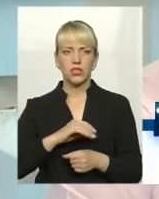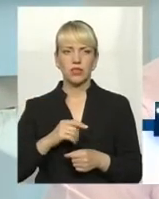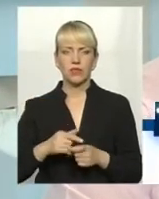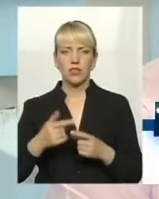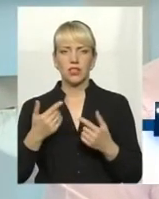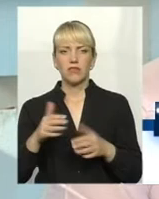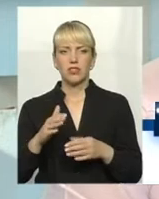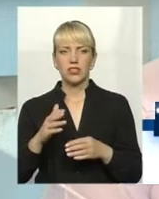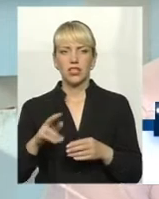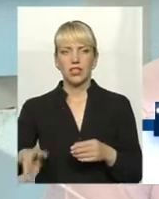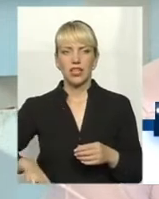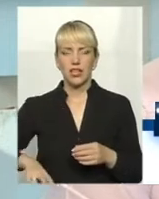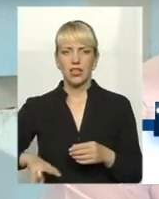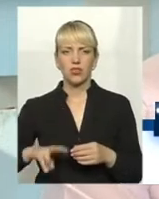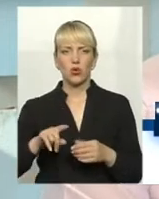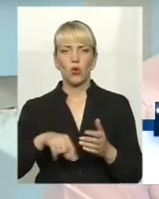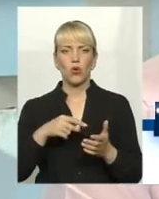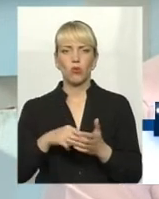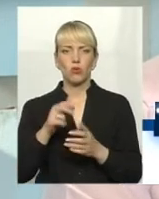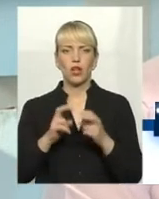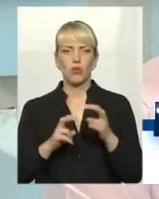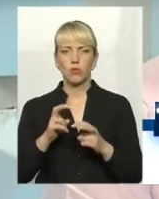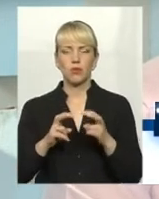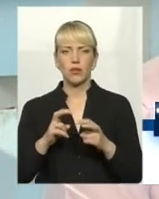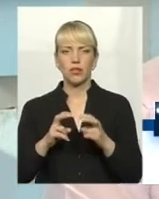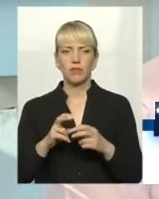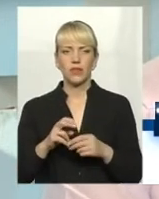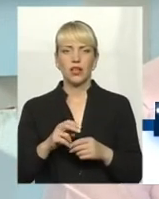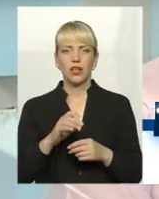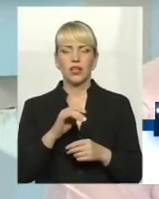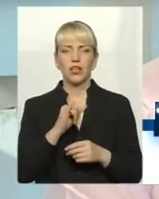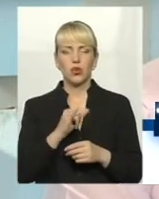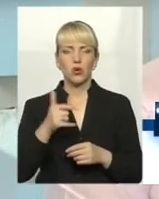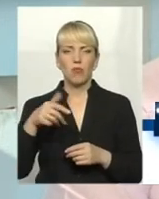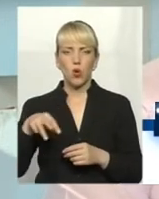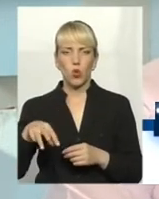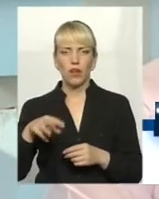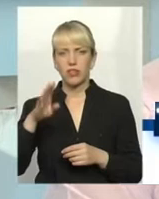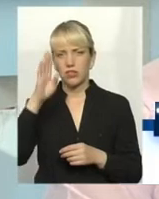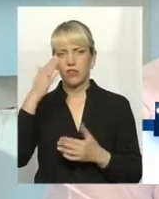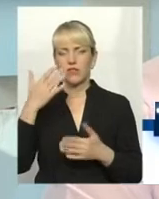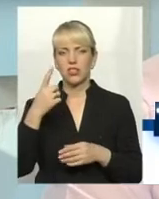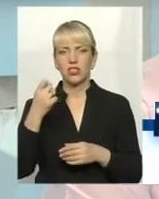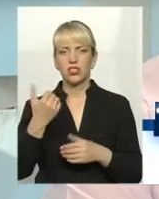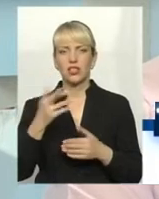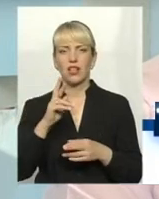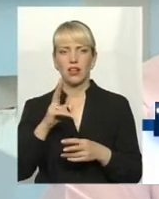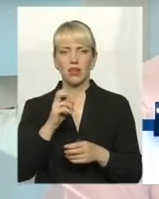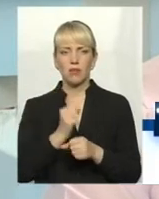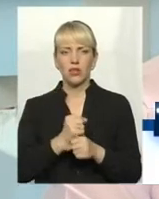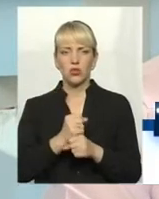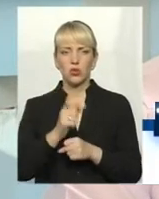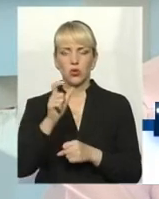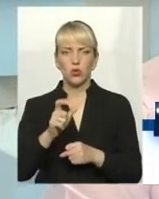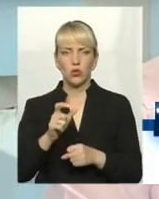нас став вже директом комунального підприємства, Масловський Ігор Миклаєвич. Я думаю, що він вже тиждень працює, але людина